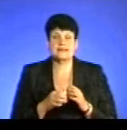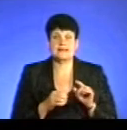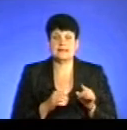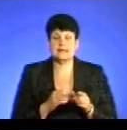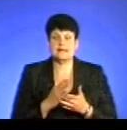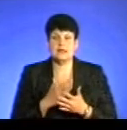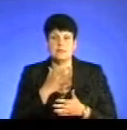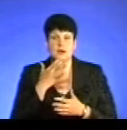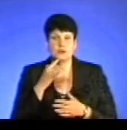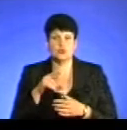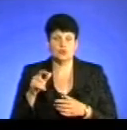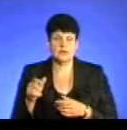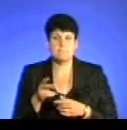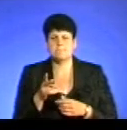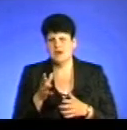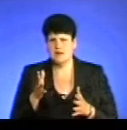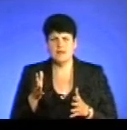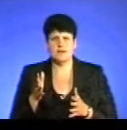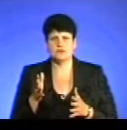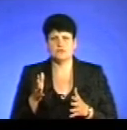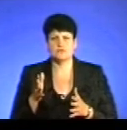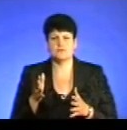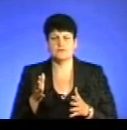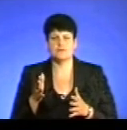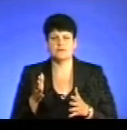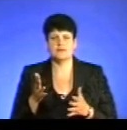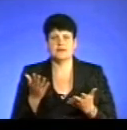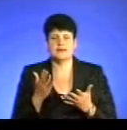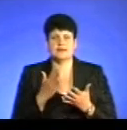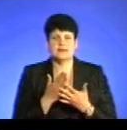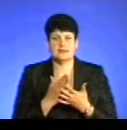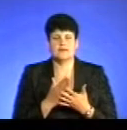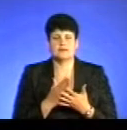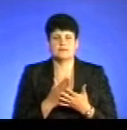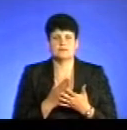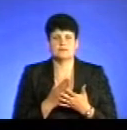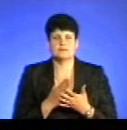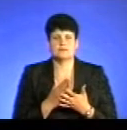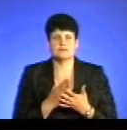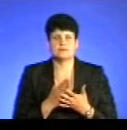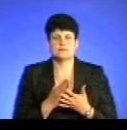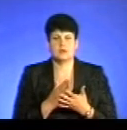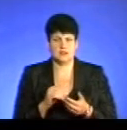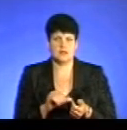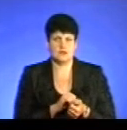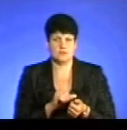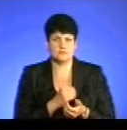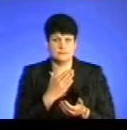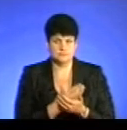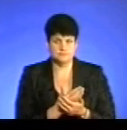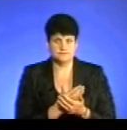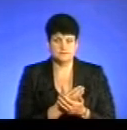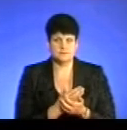багато людей паралельно ті, які зловживаються наркотичними речоменами.